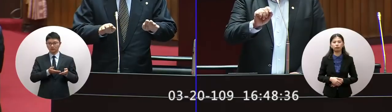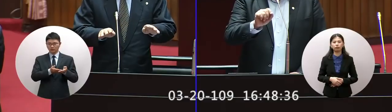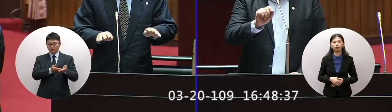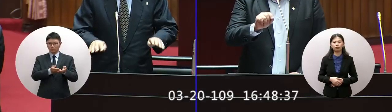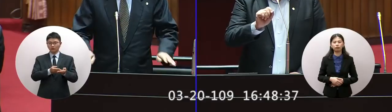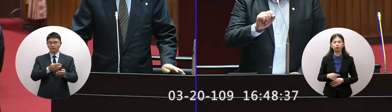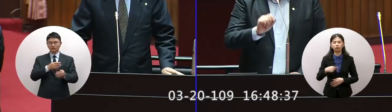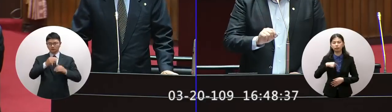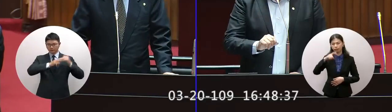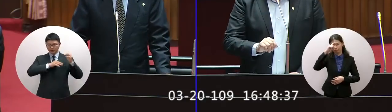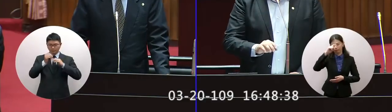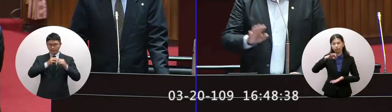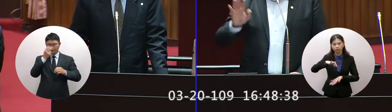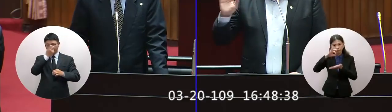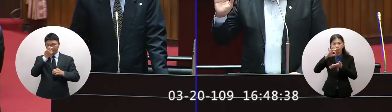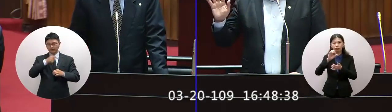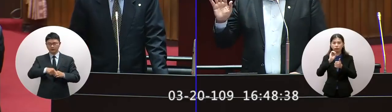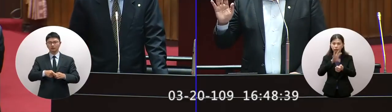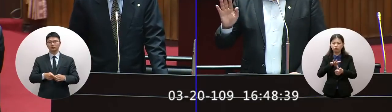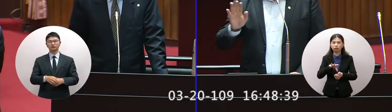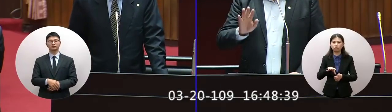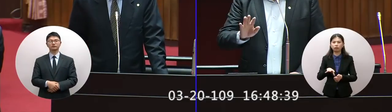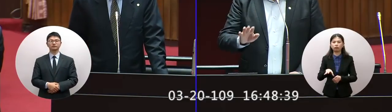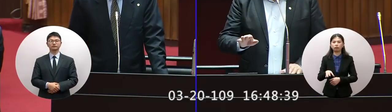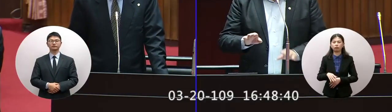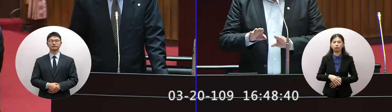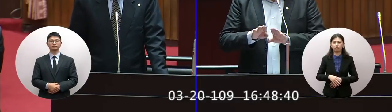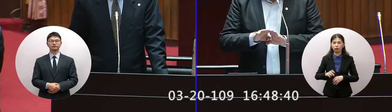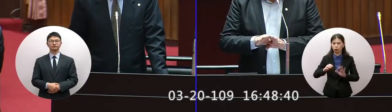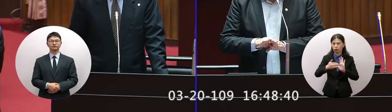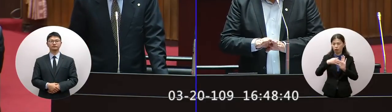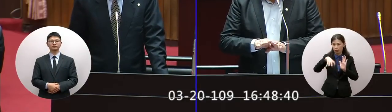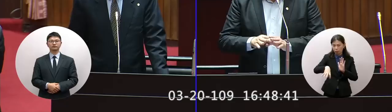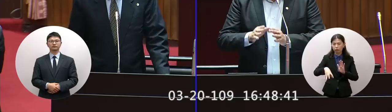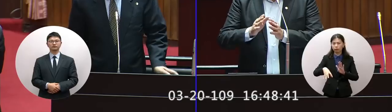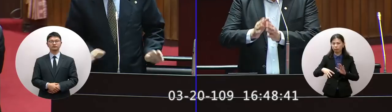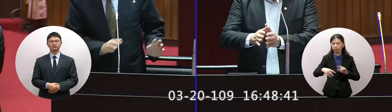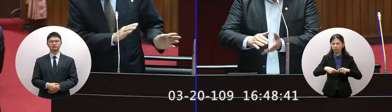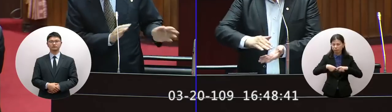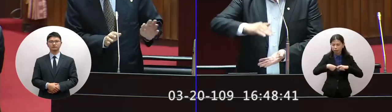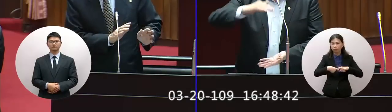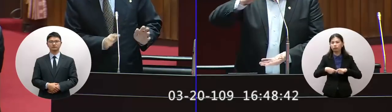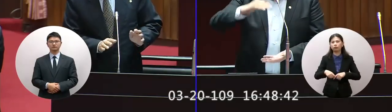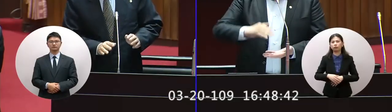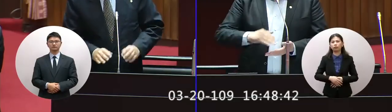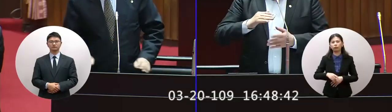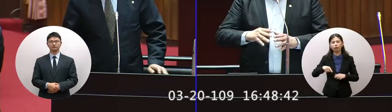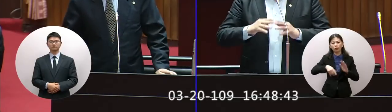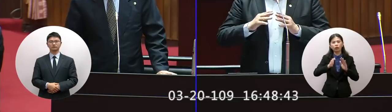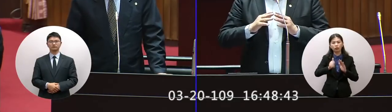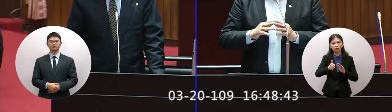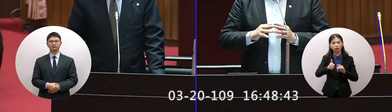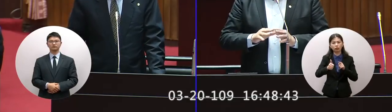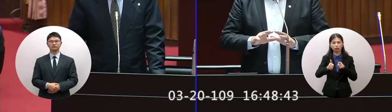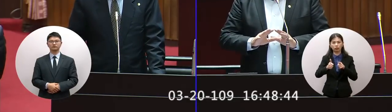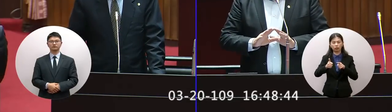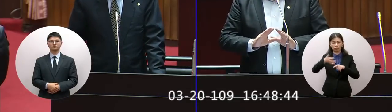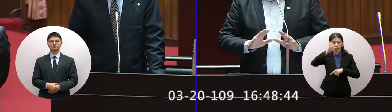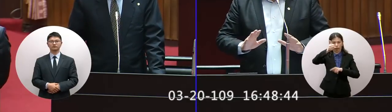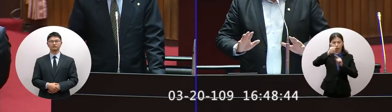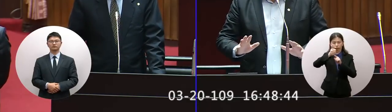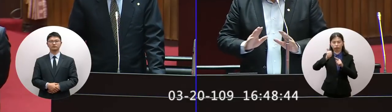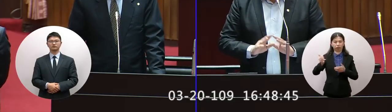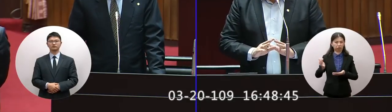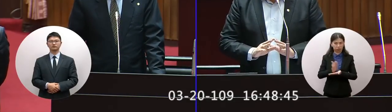現在一直在我建議海巡署這邊類似這樣的狀況跟國防部要密切聯繫院長在一個制高點